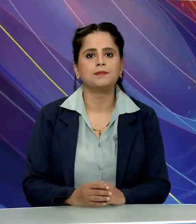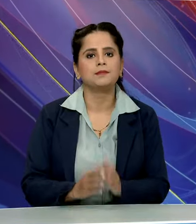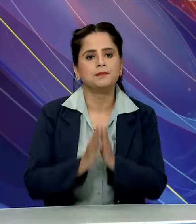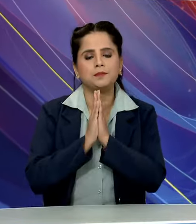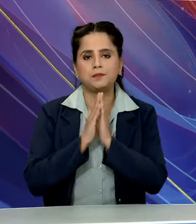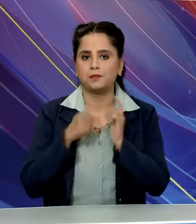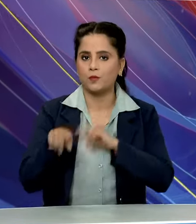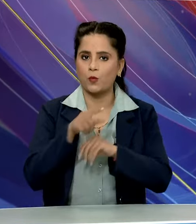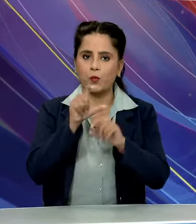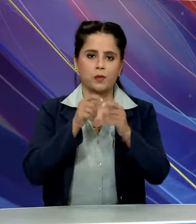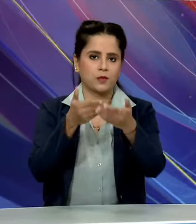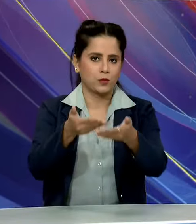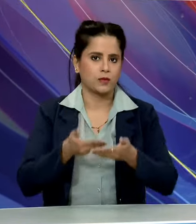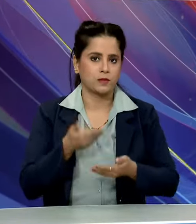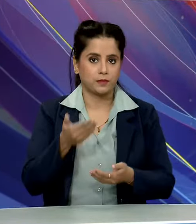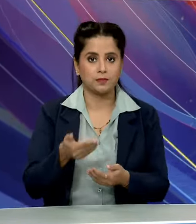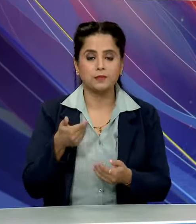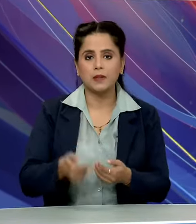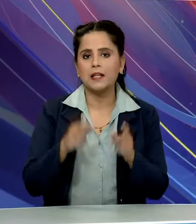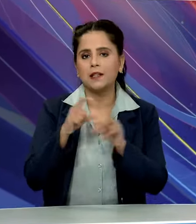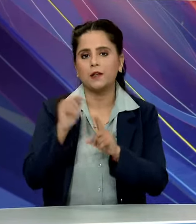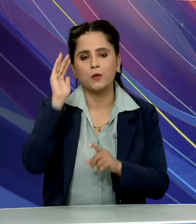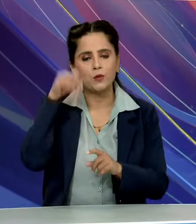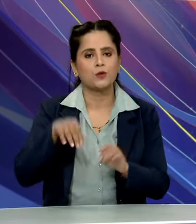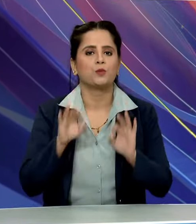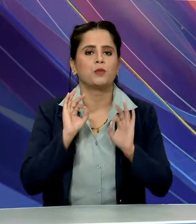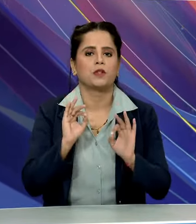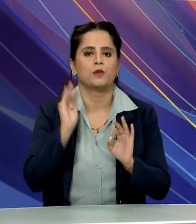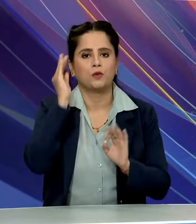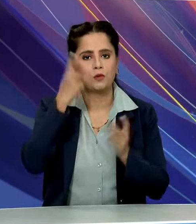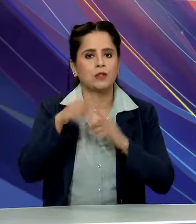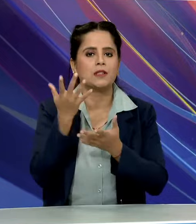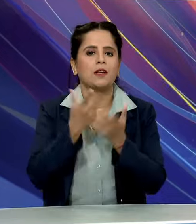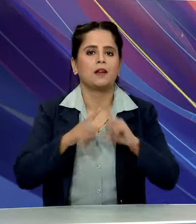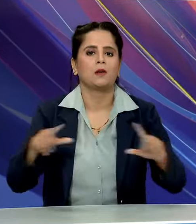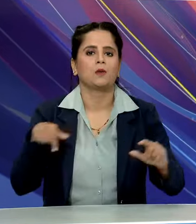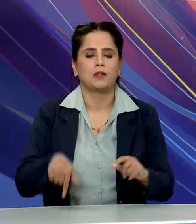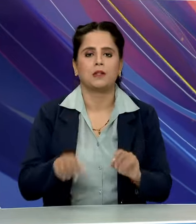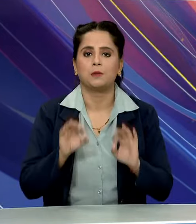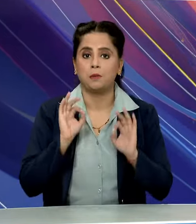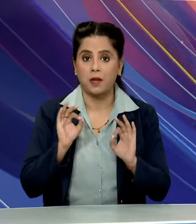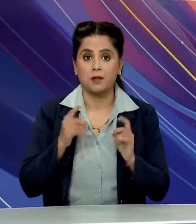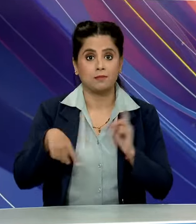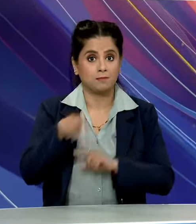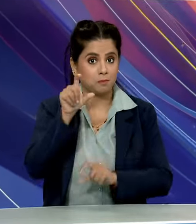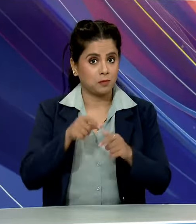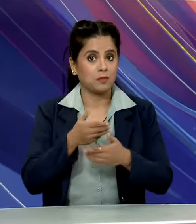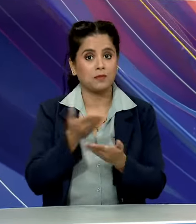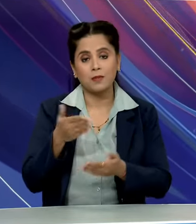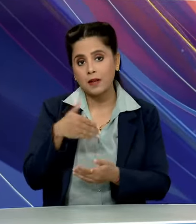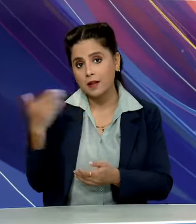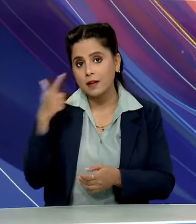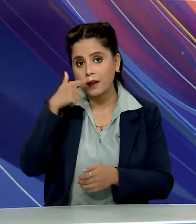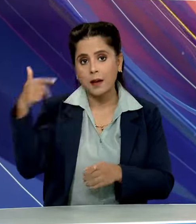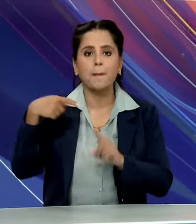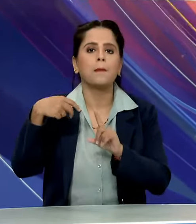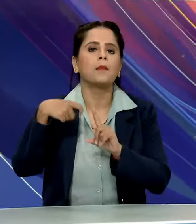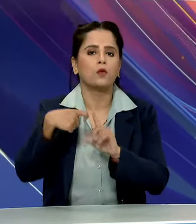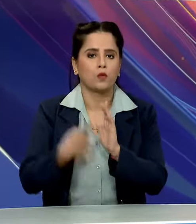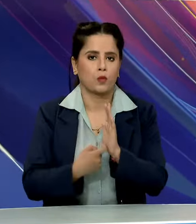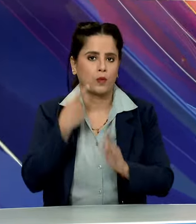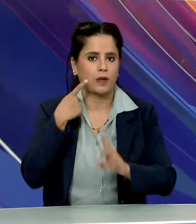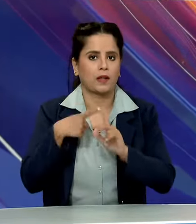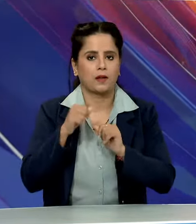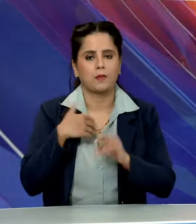नमस्कार स्वागत है आप सभी का डीडे नियूस के इस कास पुलिटरन सांकितिक भाषा के इस कास पुलिटरन में मैं हूँ कृत का और मेरे साथ है